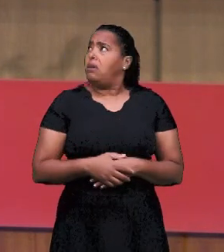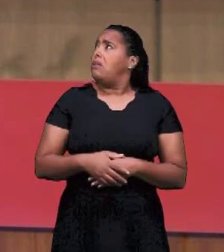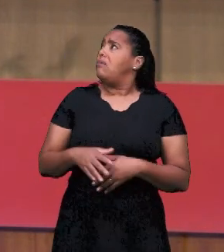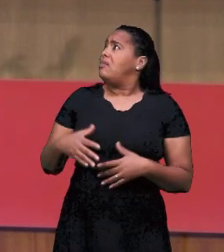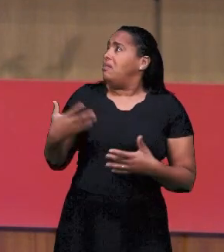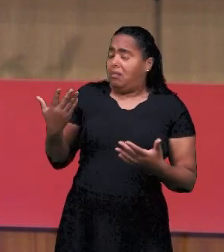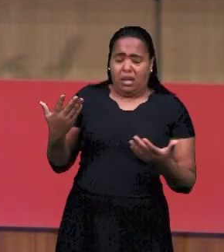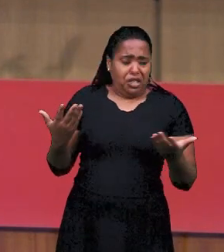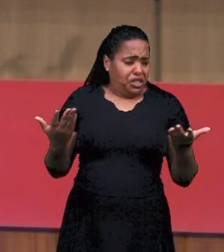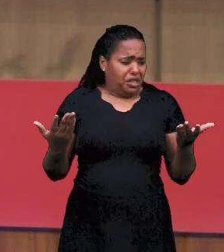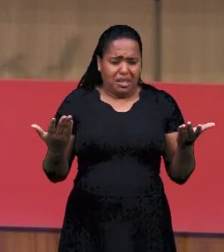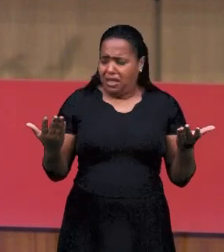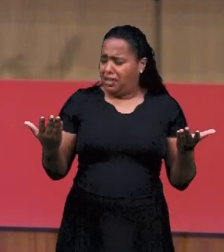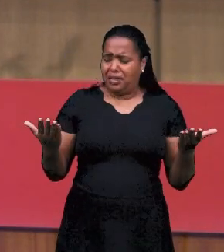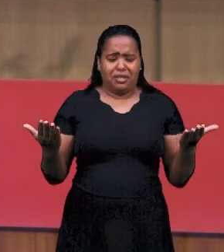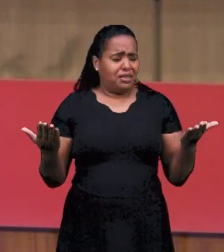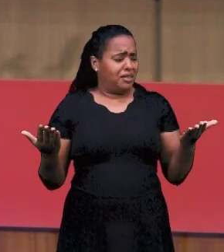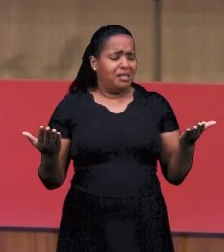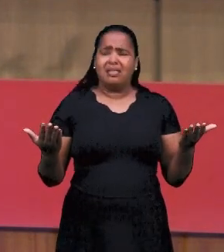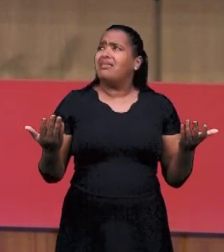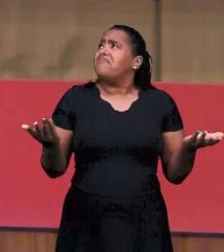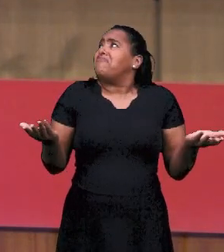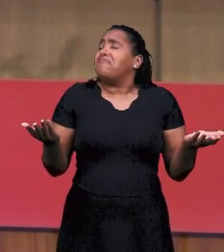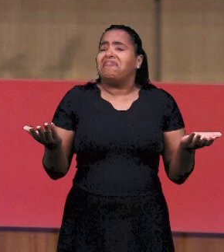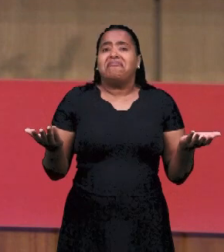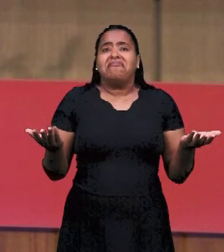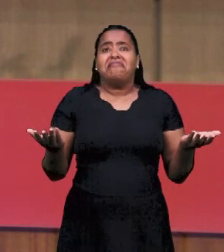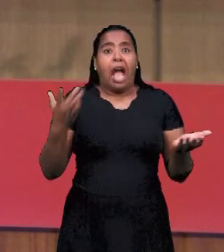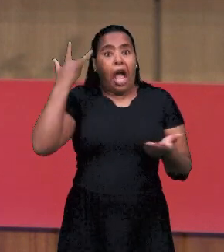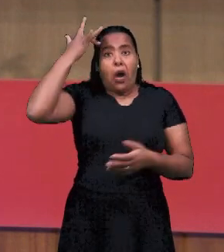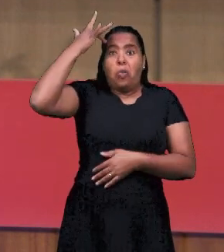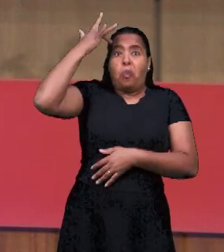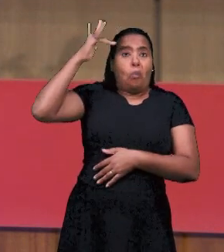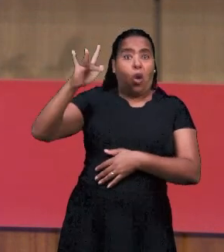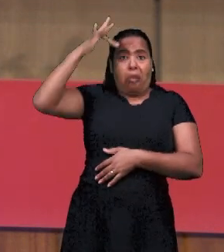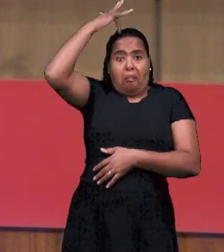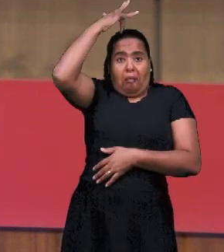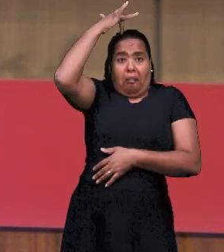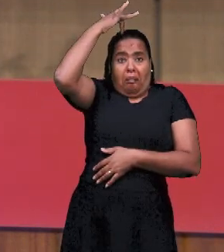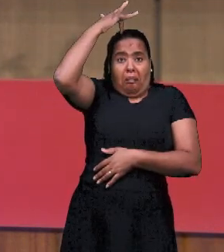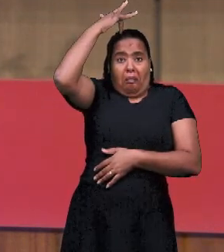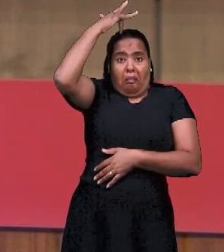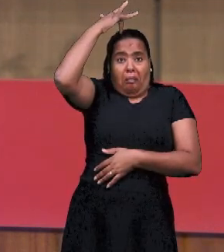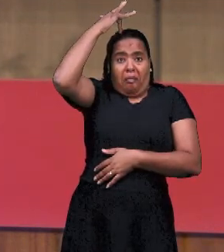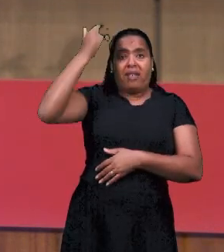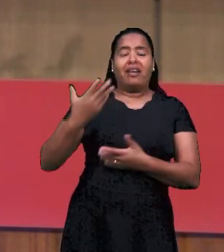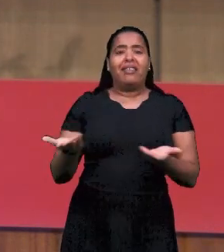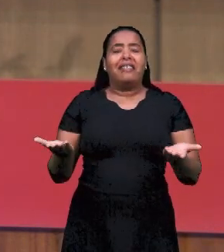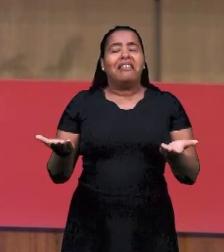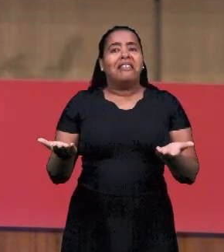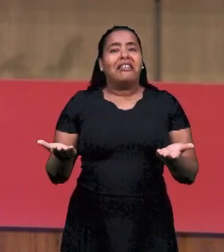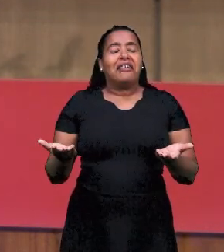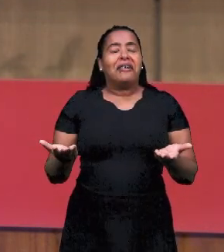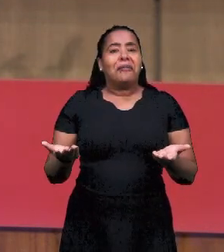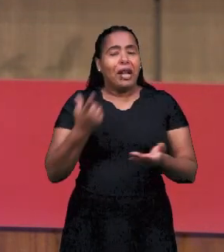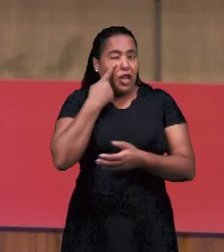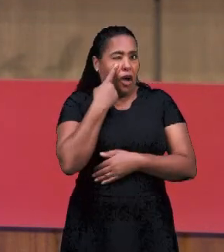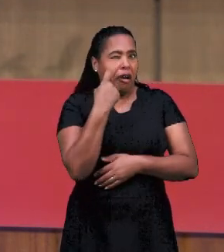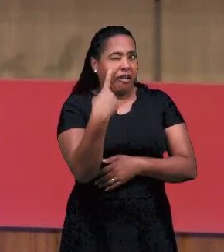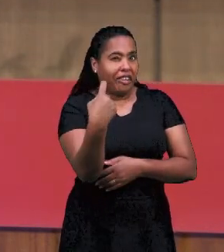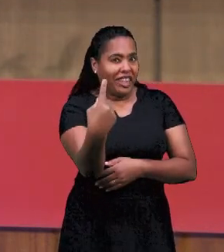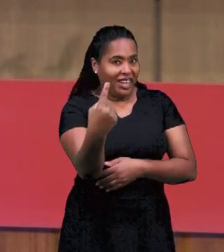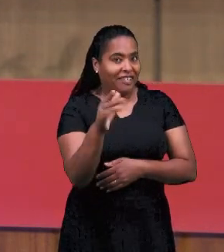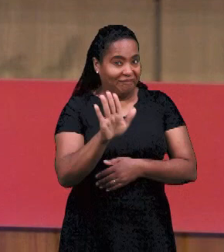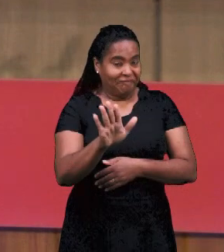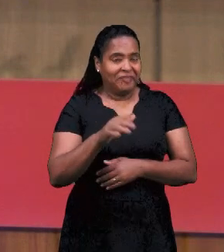из мира, а я не из мира. Я говорю, какое это отношение вообще имеет? Я ничего не понял.